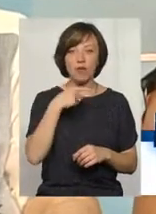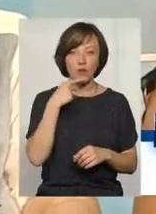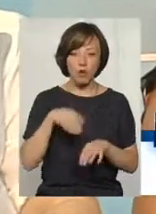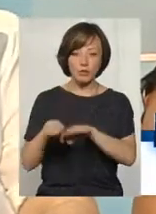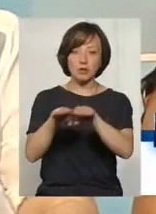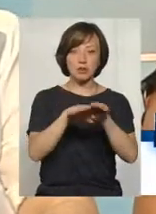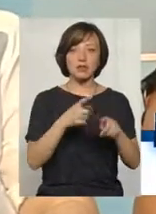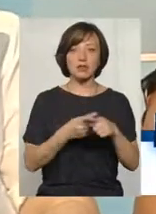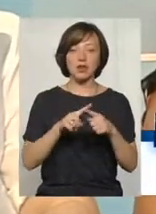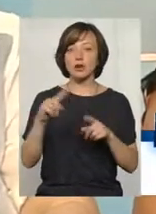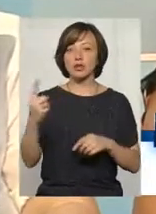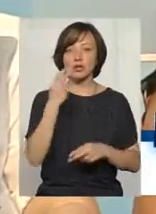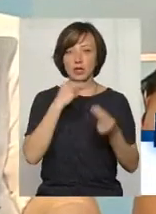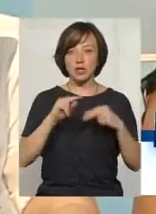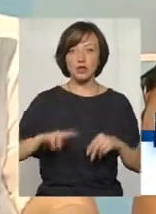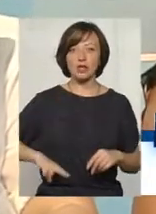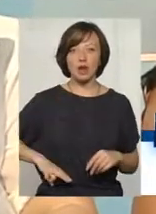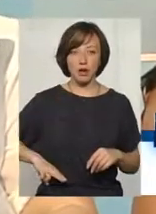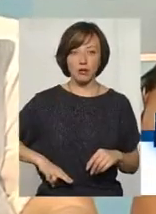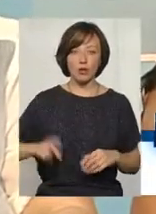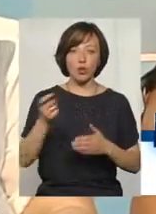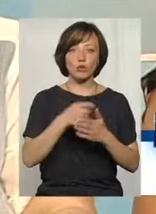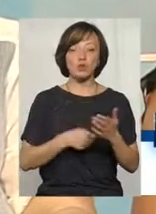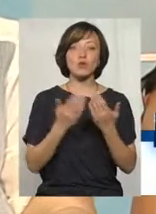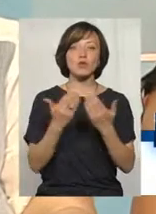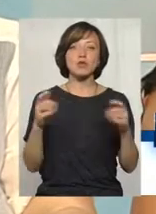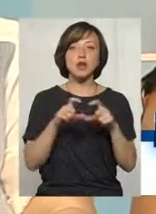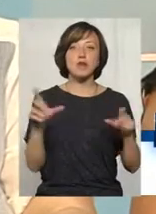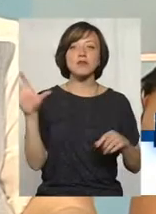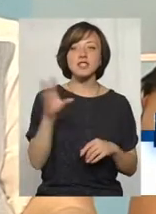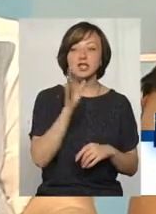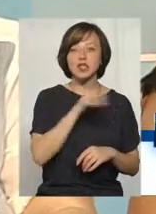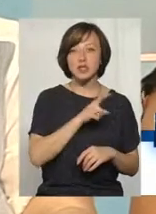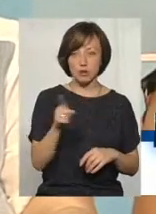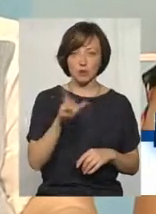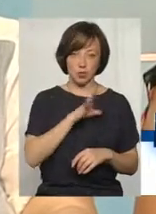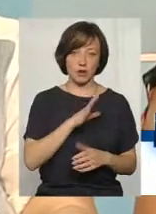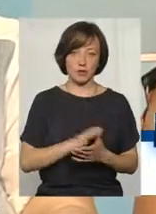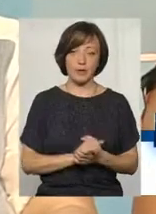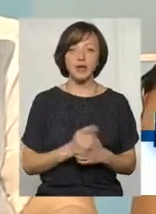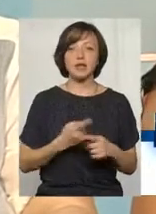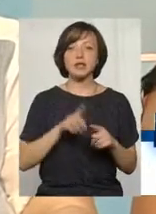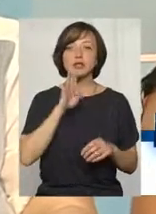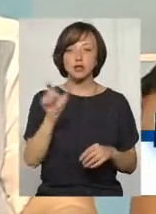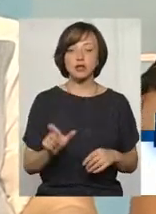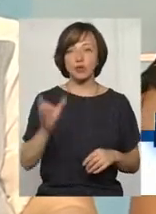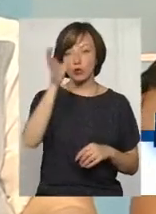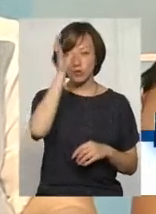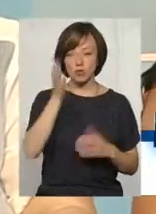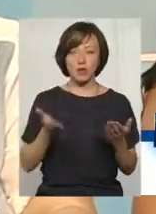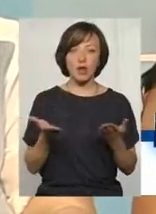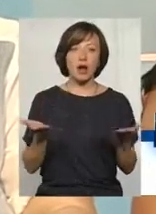голос, що це один з найкращих директорів художнього музею, який були за всі часи. Розумієте? Це жінка розумна,